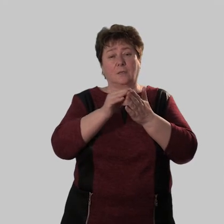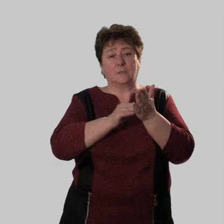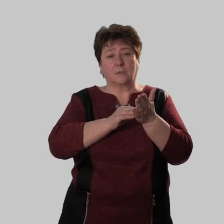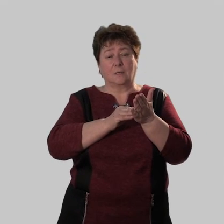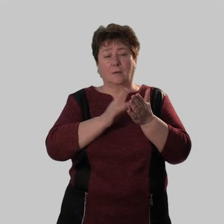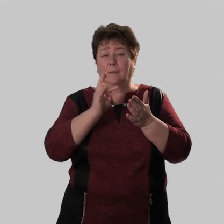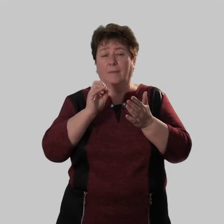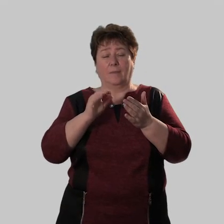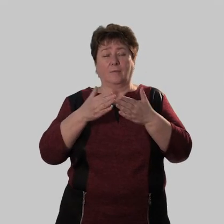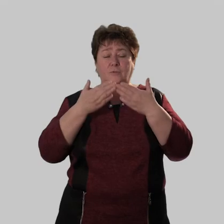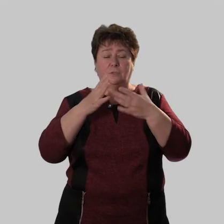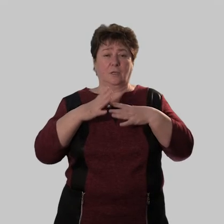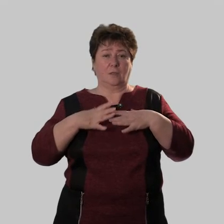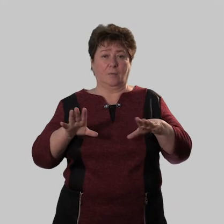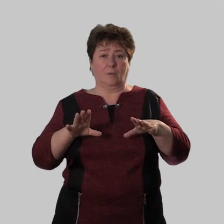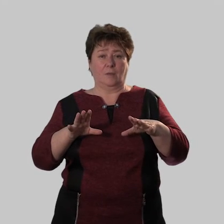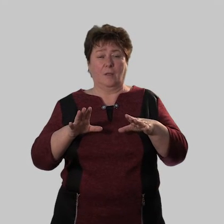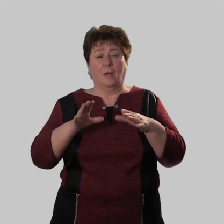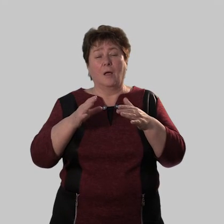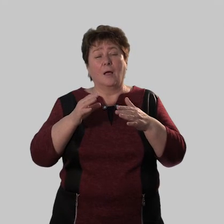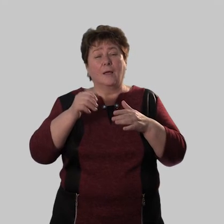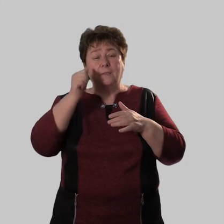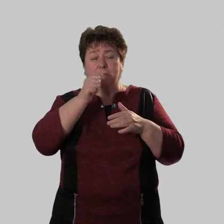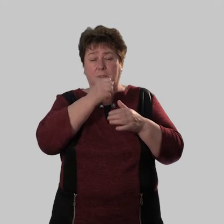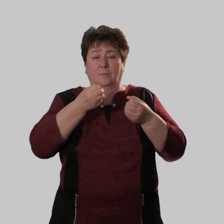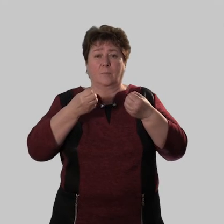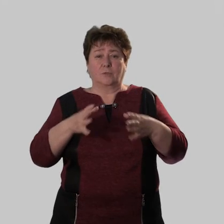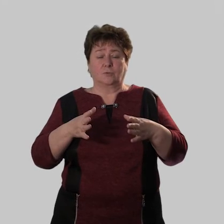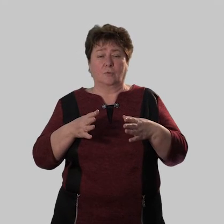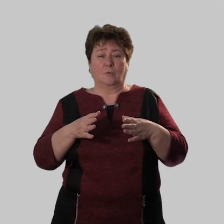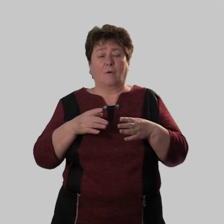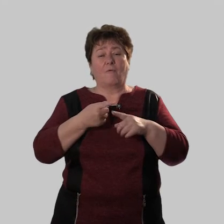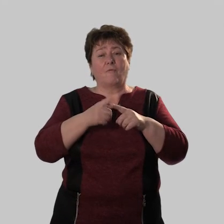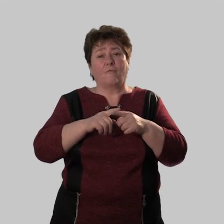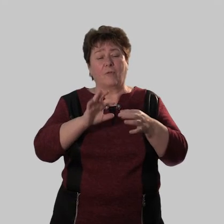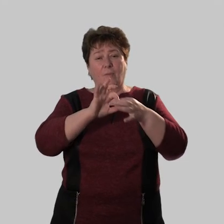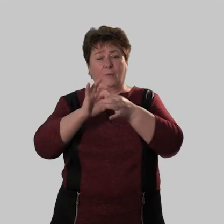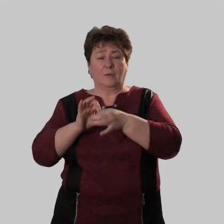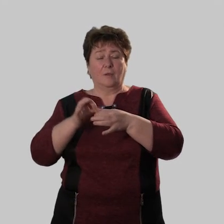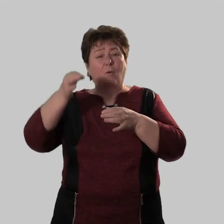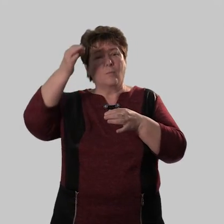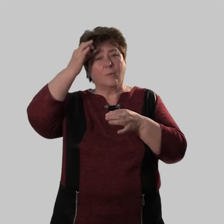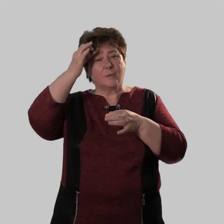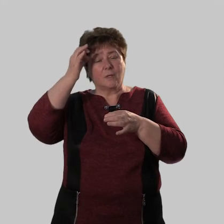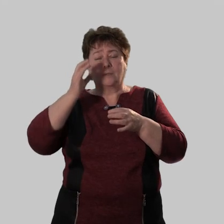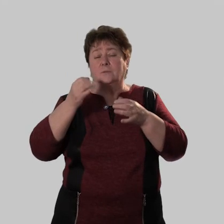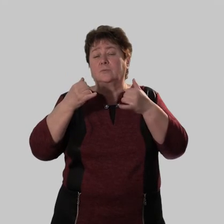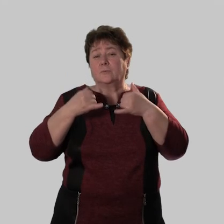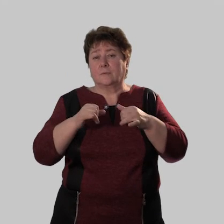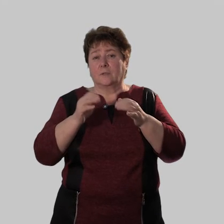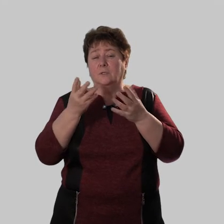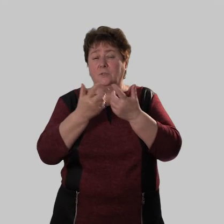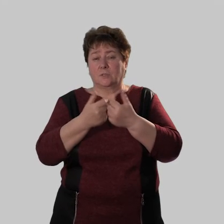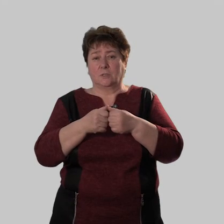нет не читал а секрет тут простой в этой фразе упоминаются